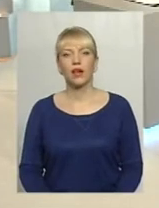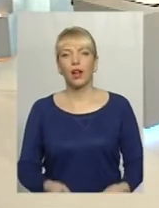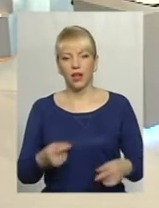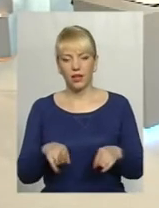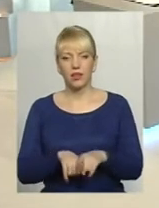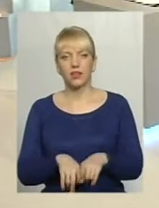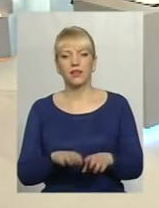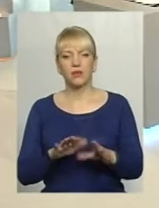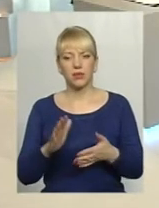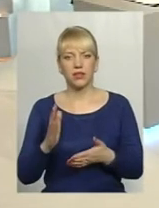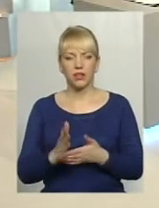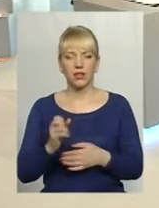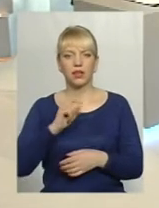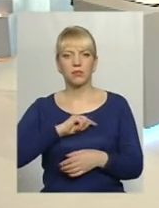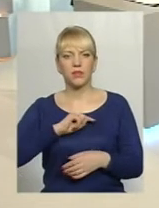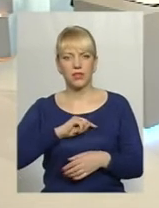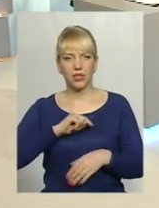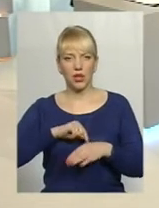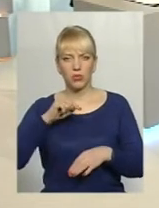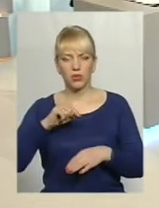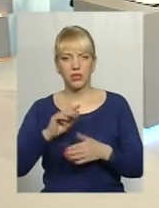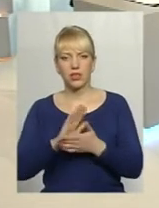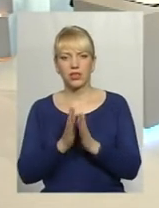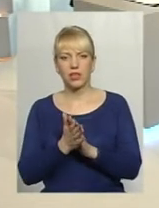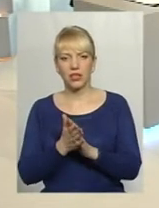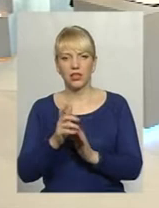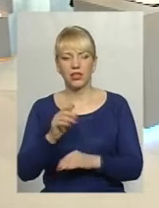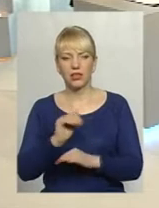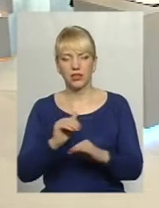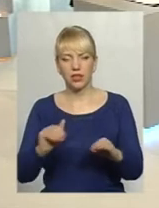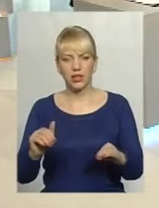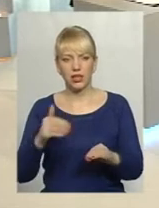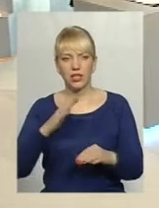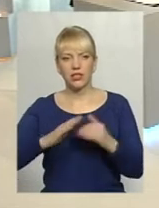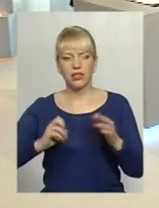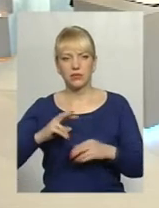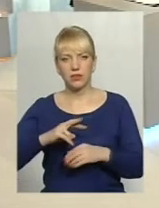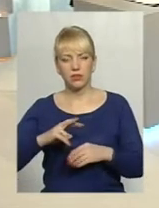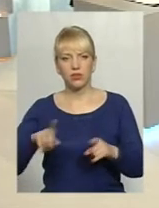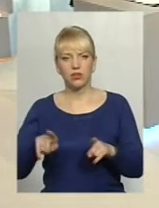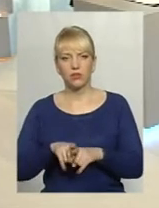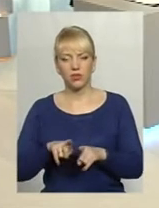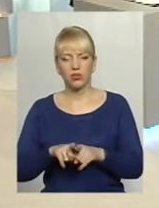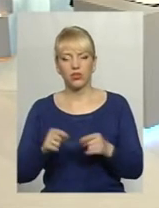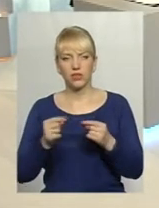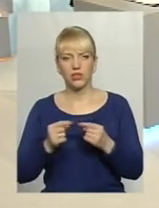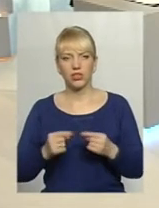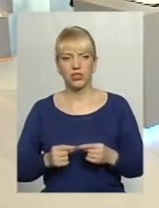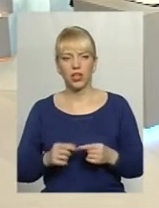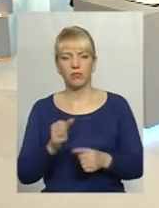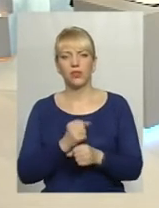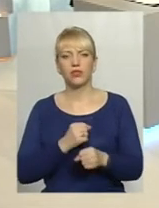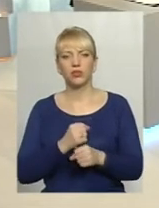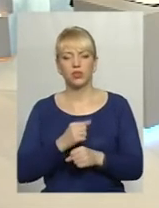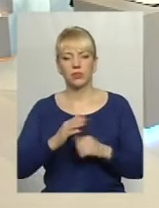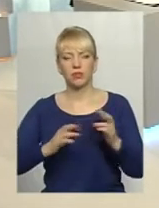є. І психоемоційний стан дітей з психологом також визначаємо. Працює